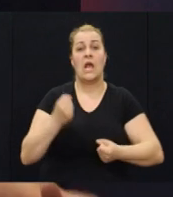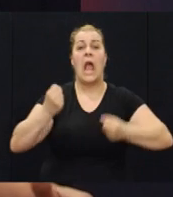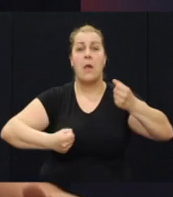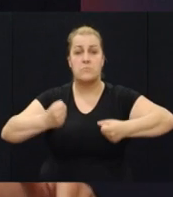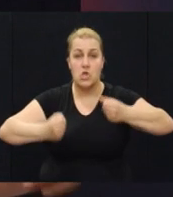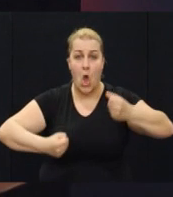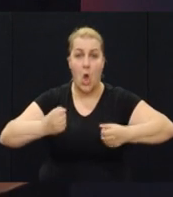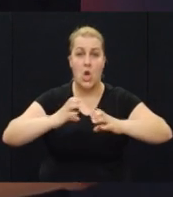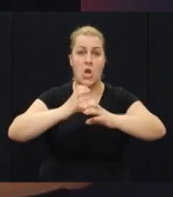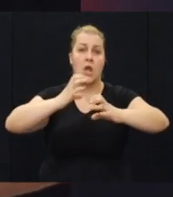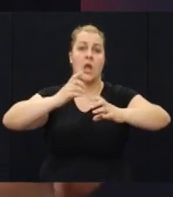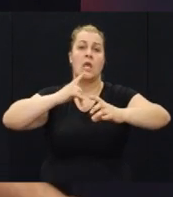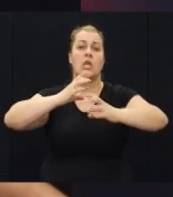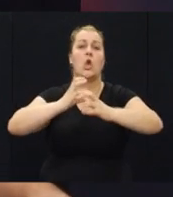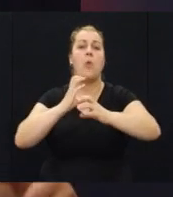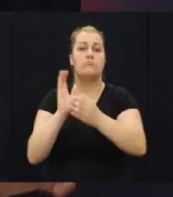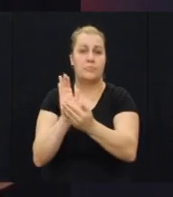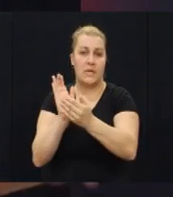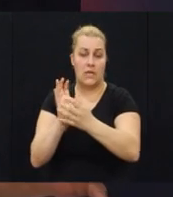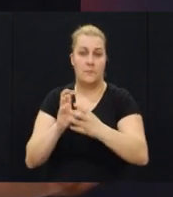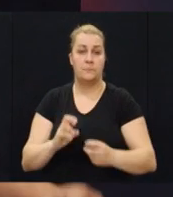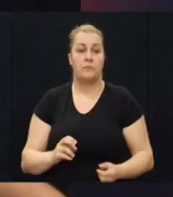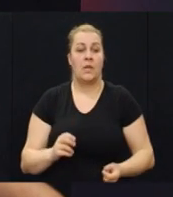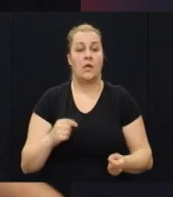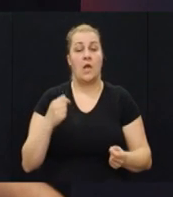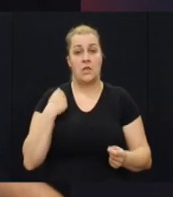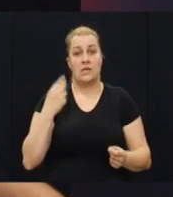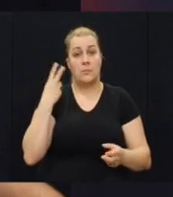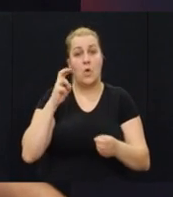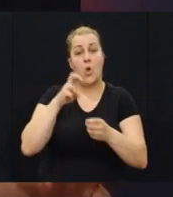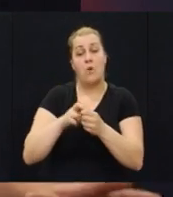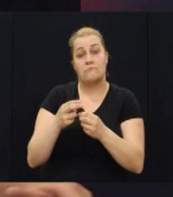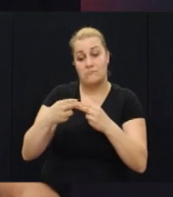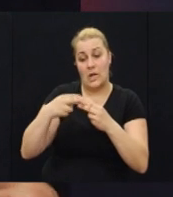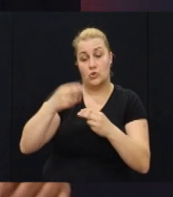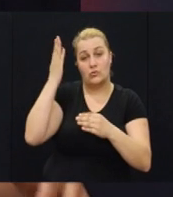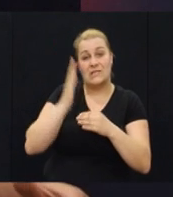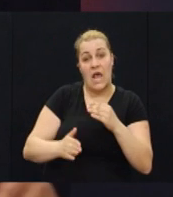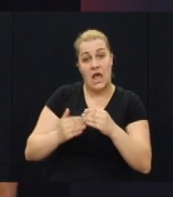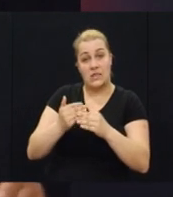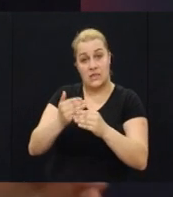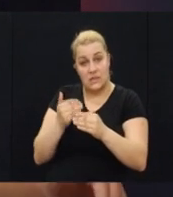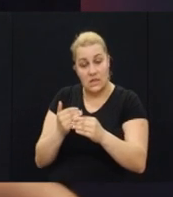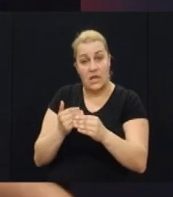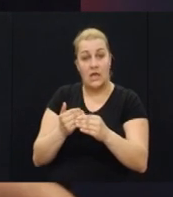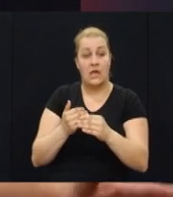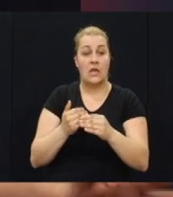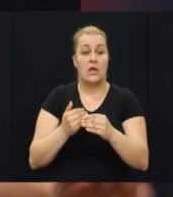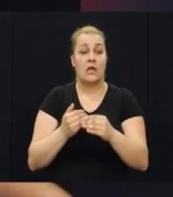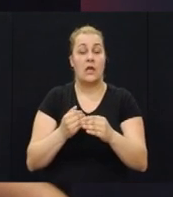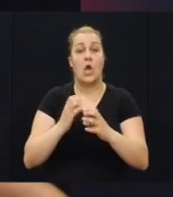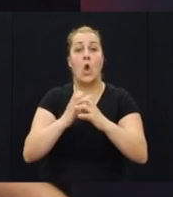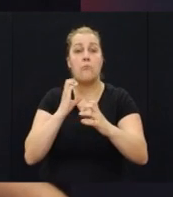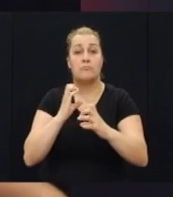bili su kamioni, bili su kombi. Ja sam se konkretno nalazio u predzadnjem kombiju, kombiju,